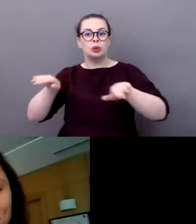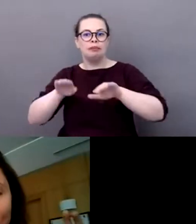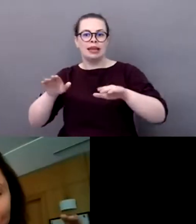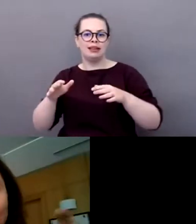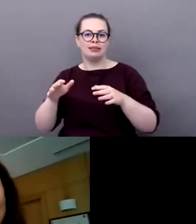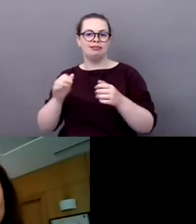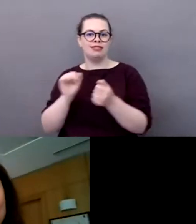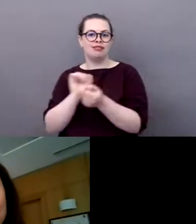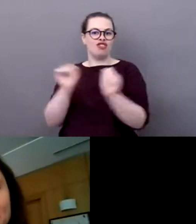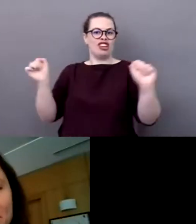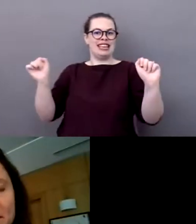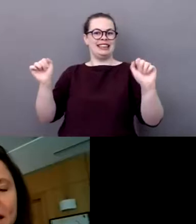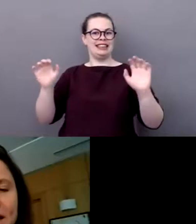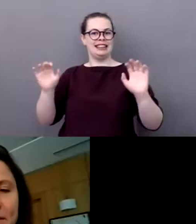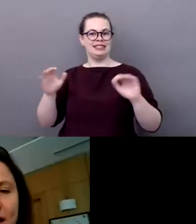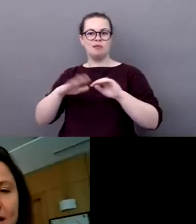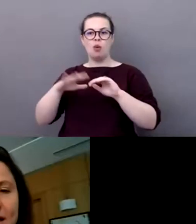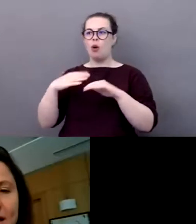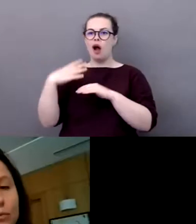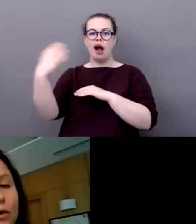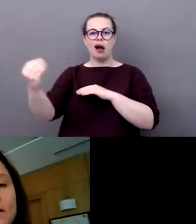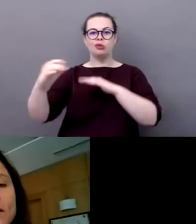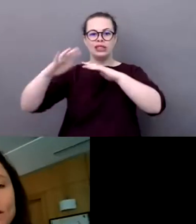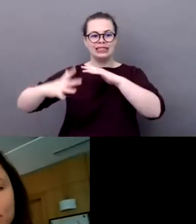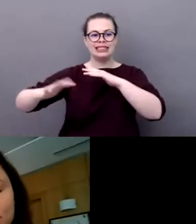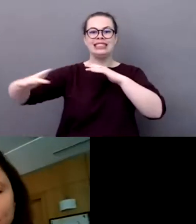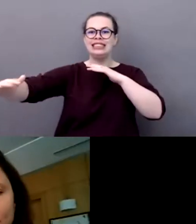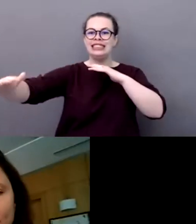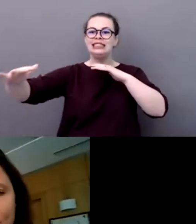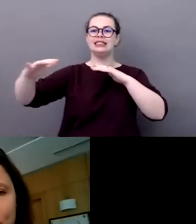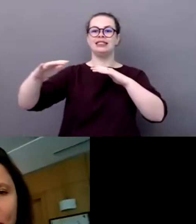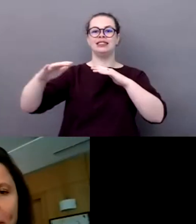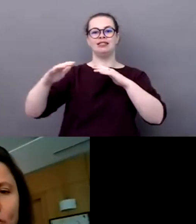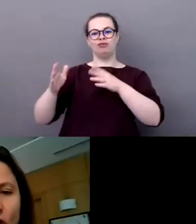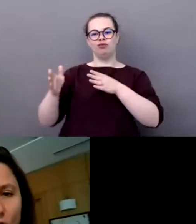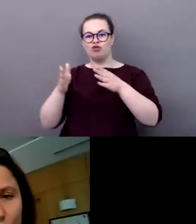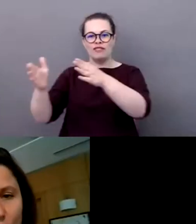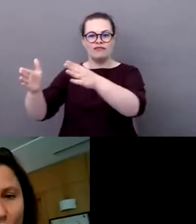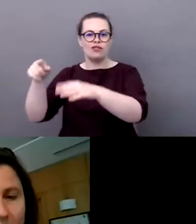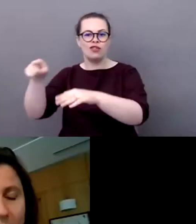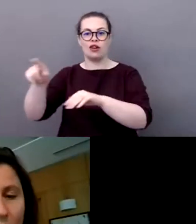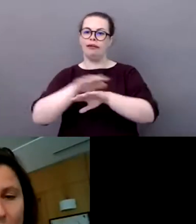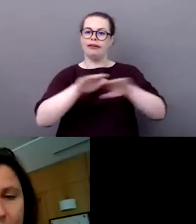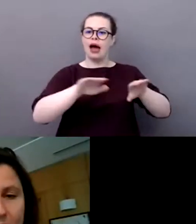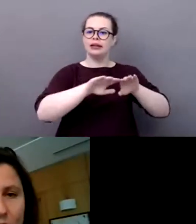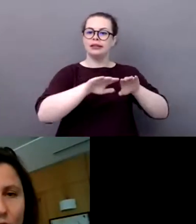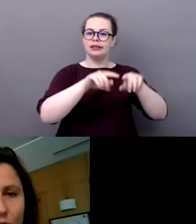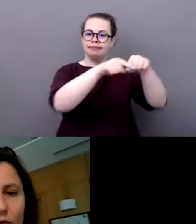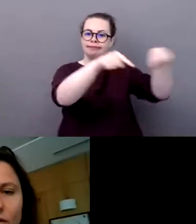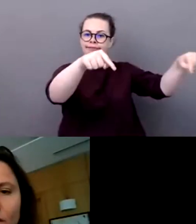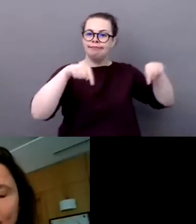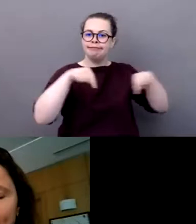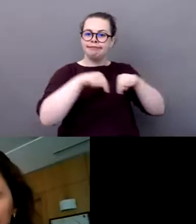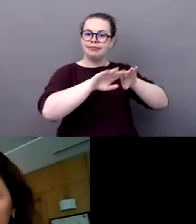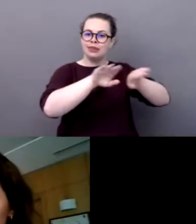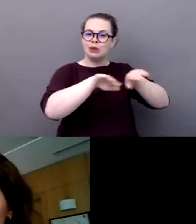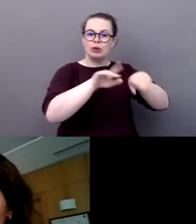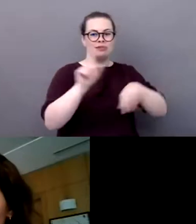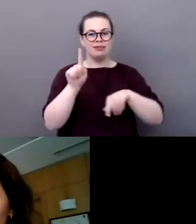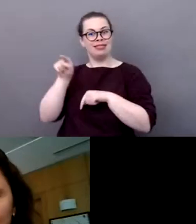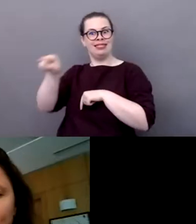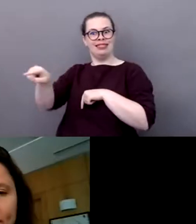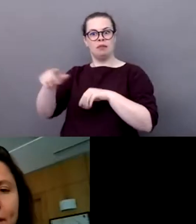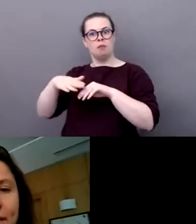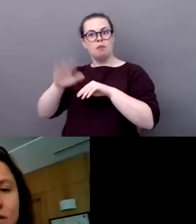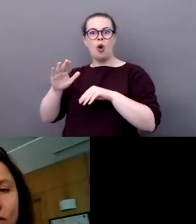bonne, entre guillemets, même si elle n'était pas excellente pour la santé, puisqu'il y a ce problème de chloramine quand on passe six heures dans l'eau, qui